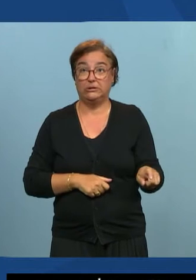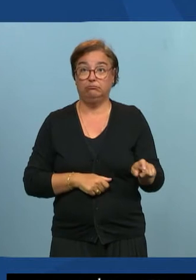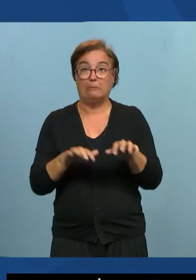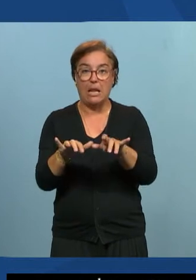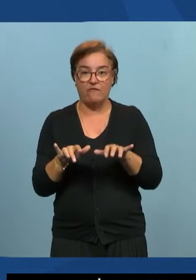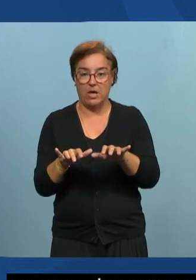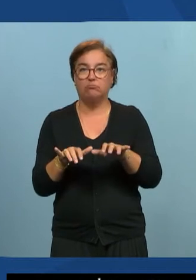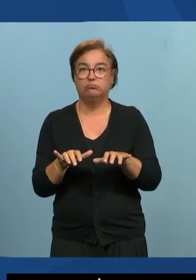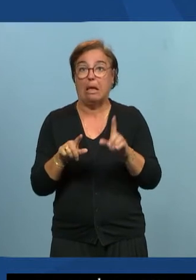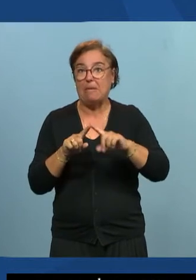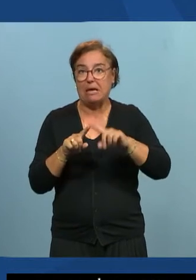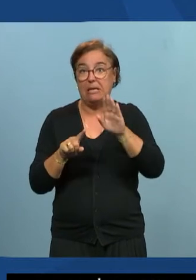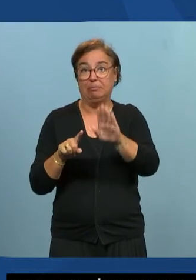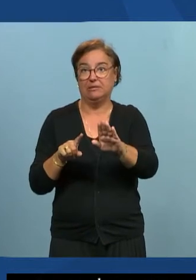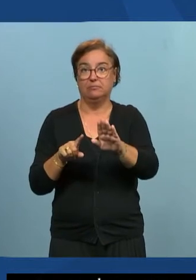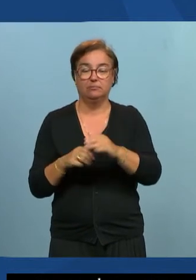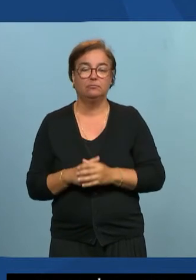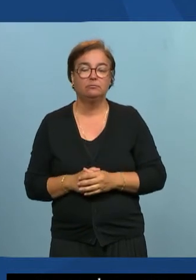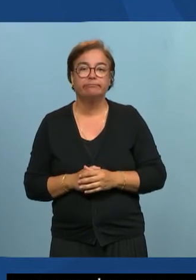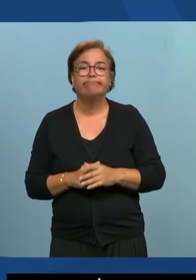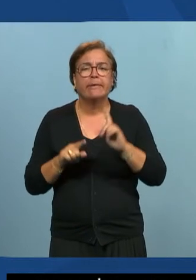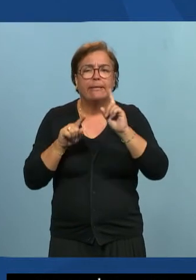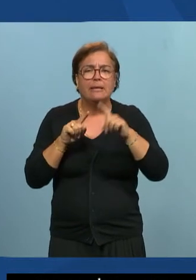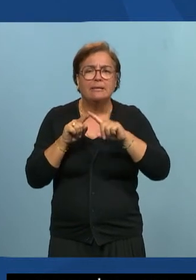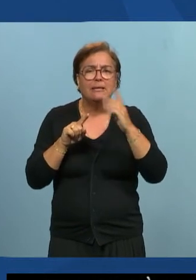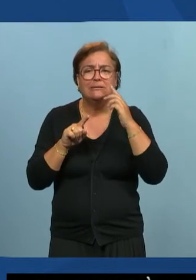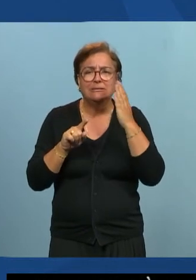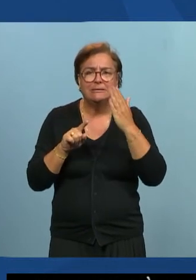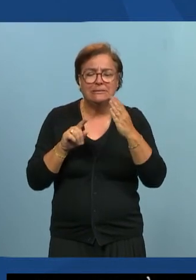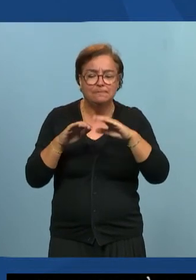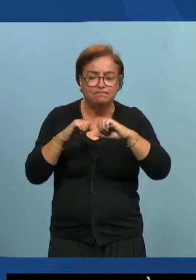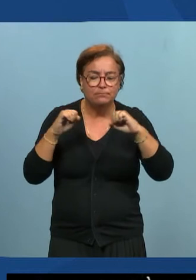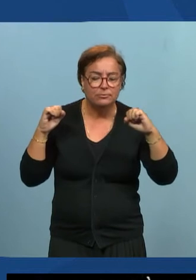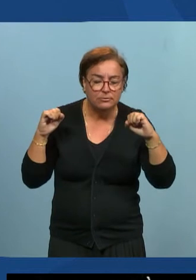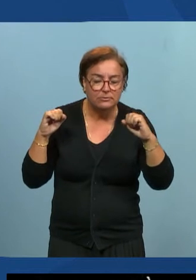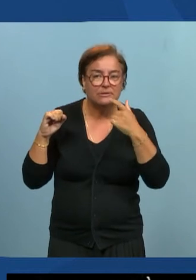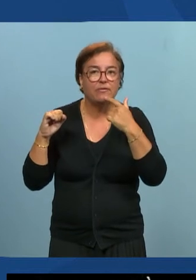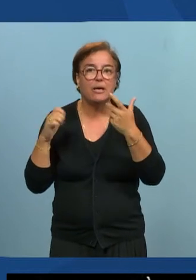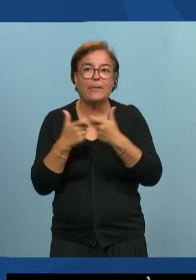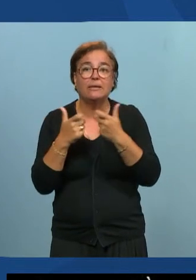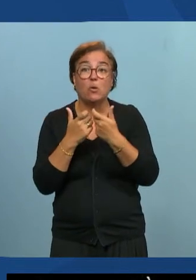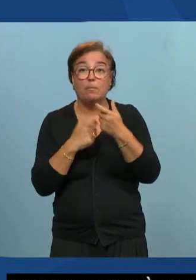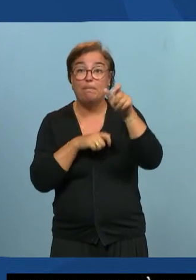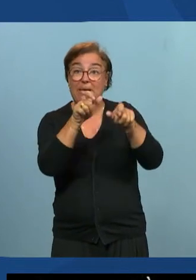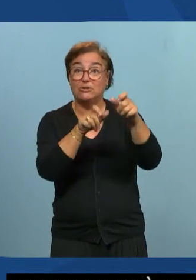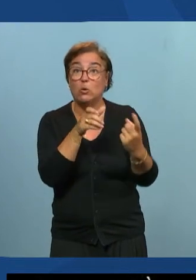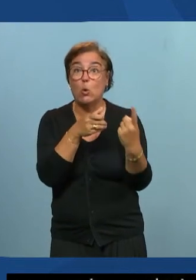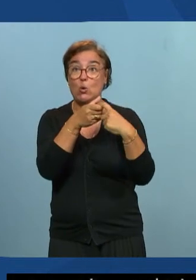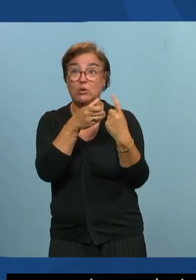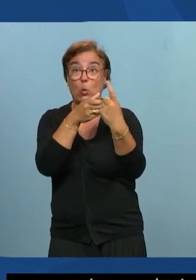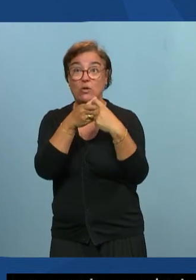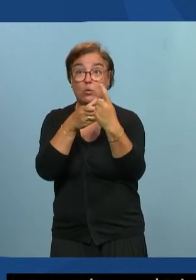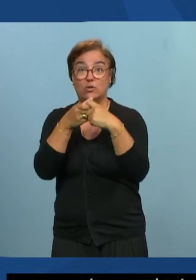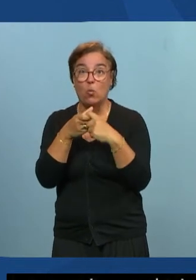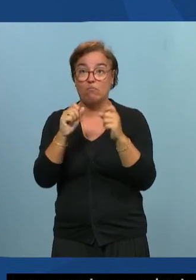Quand on regarde un peu dans le détail ce qui se passe, c'est-à-dire qu'on va partir de cette masse de personnes qui se connecteraient avec un écran, une souris, un clavier. En gros,